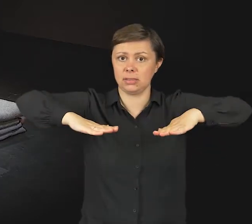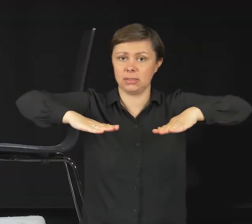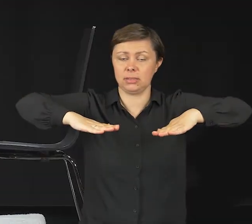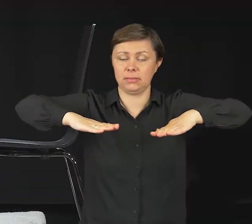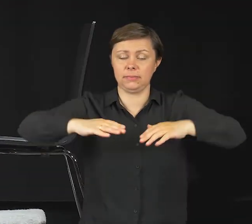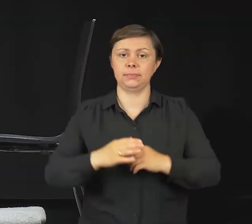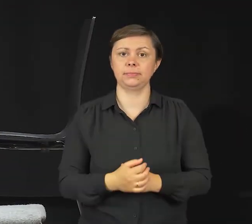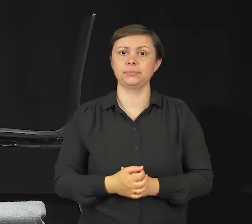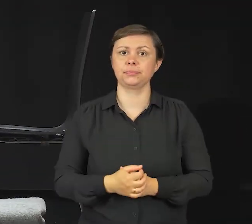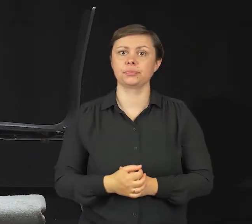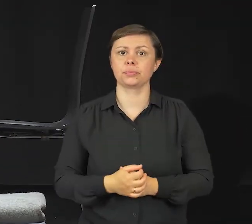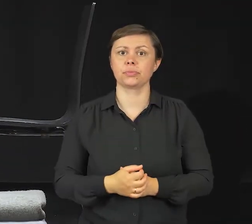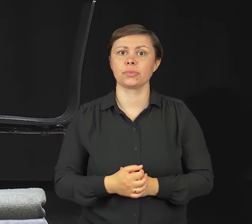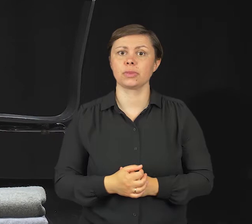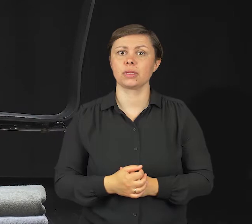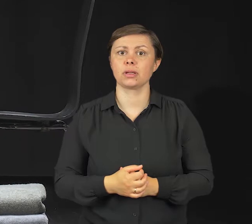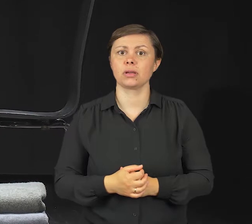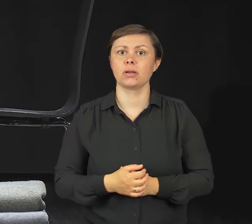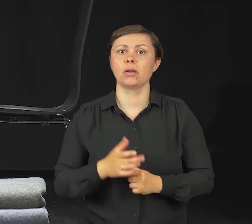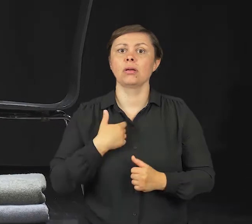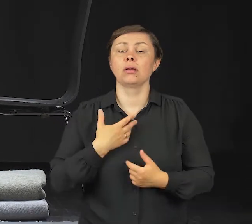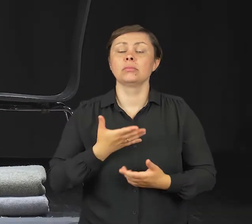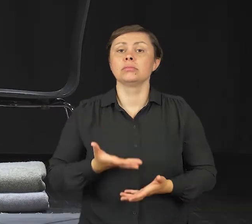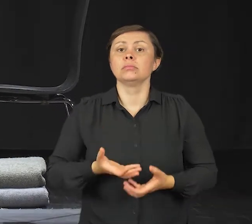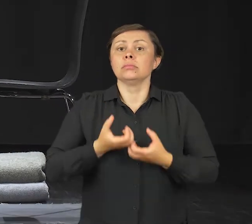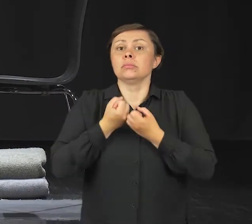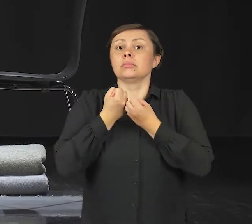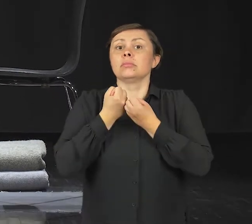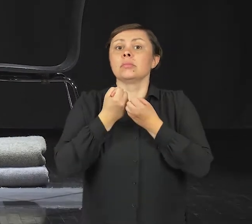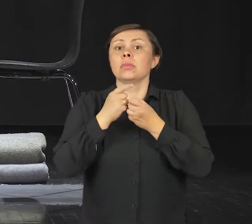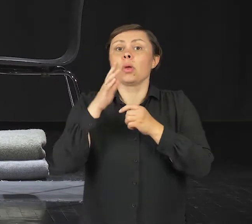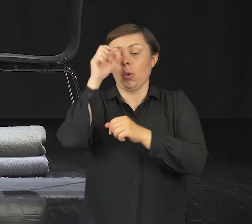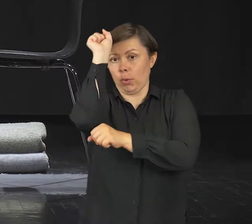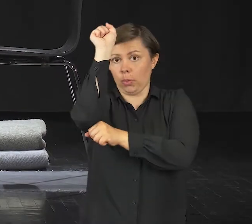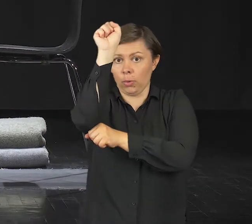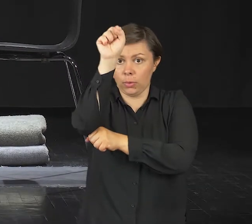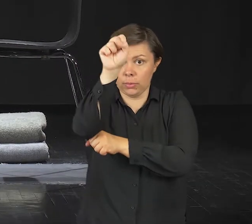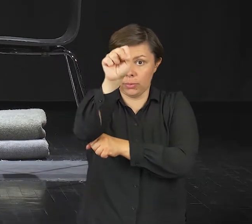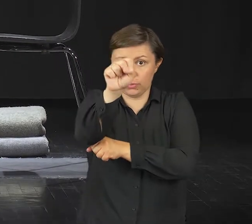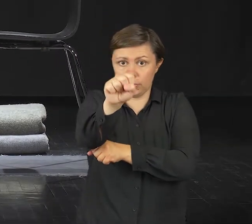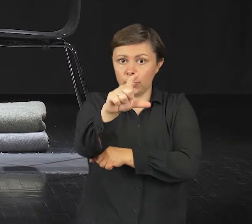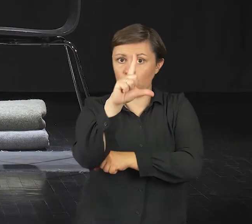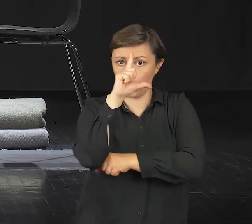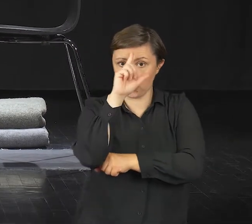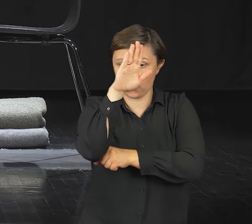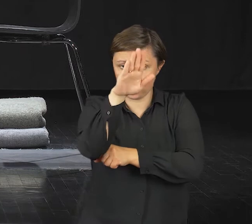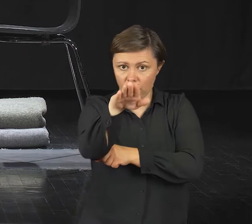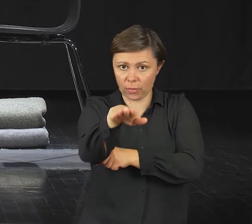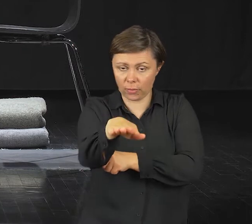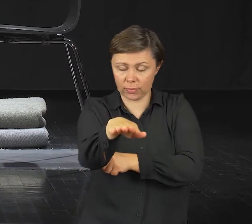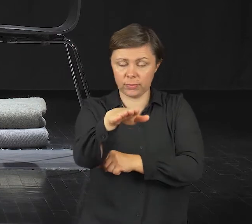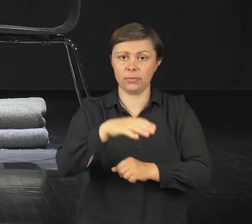pięty i znowu na wydechu pochylisz się równo do przodu